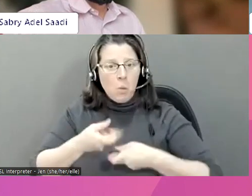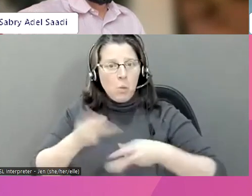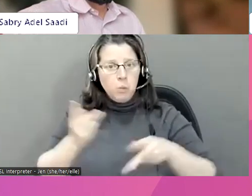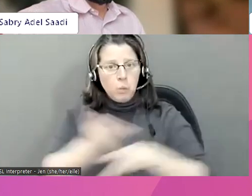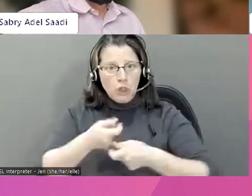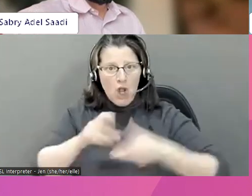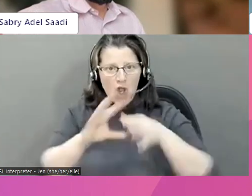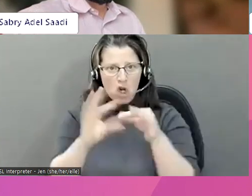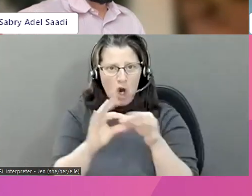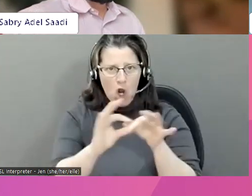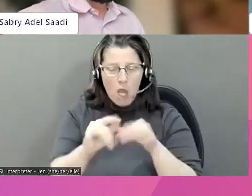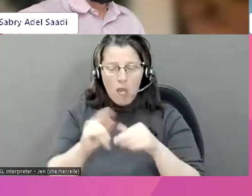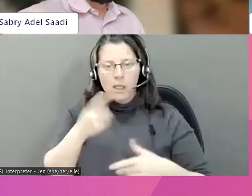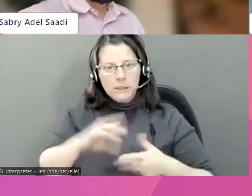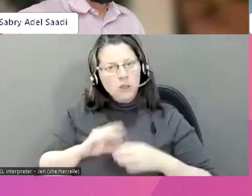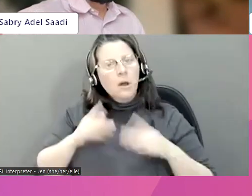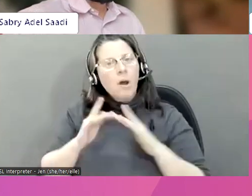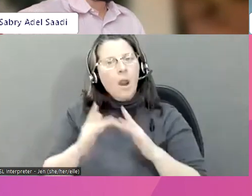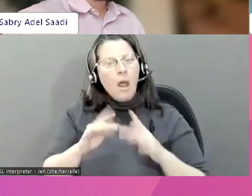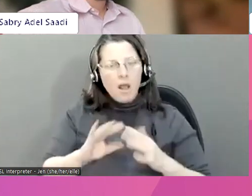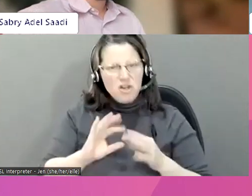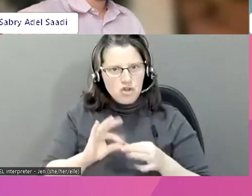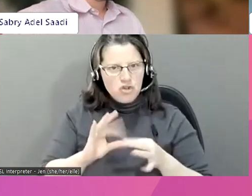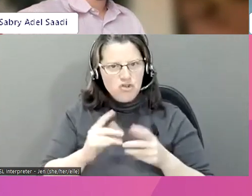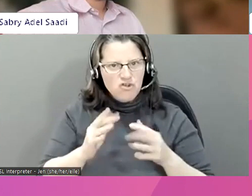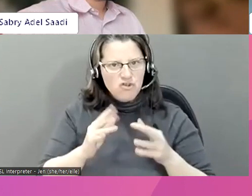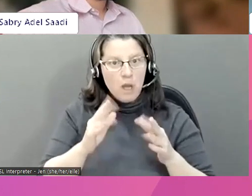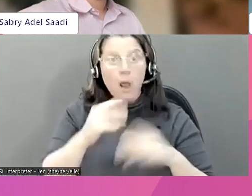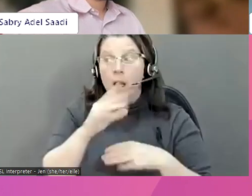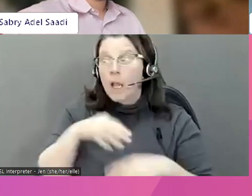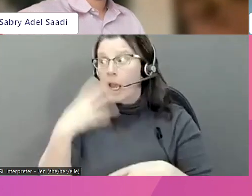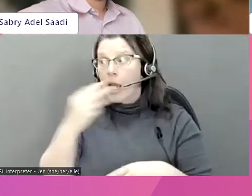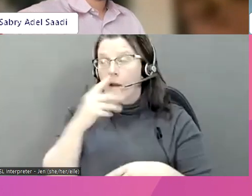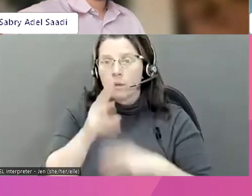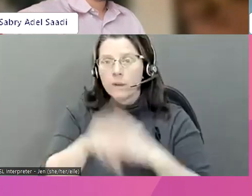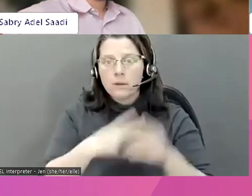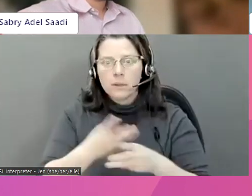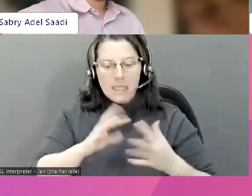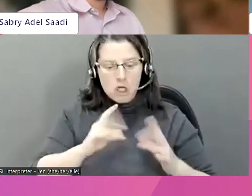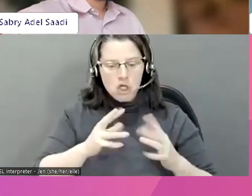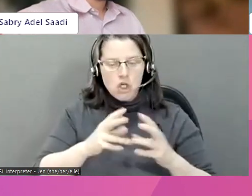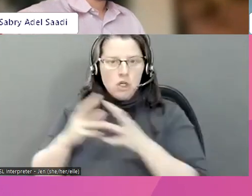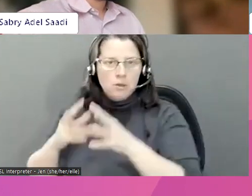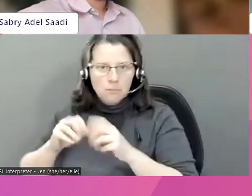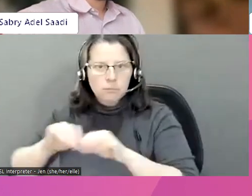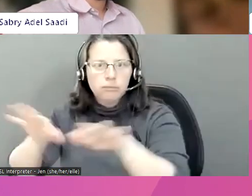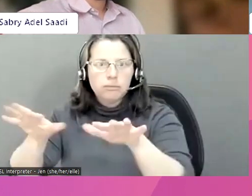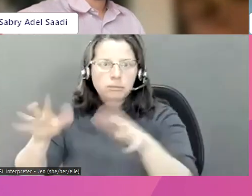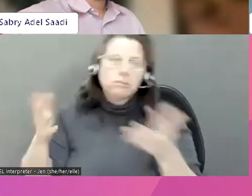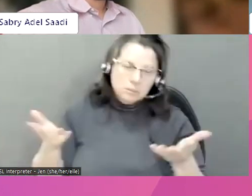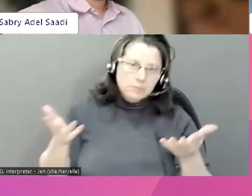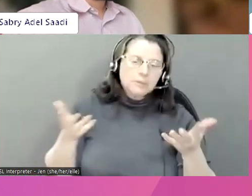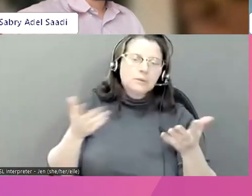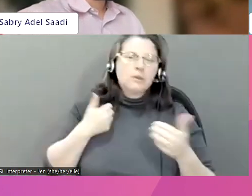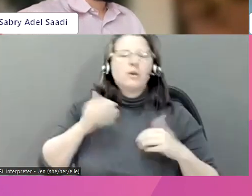Et cela va faciliter la violence tant en ligne qu'en ligne. Et donc, cela met l'accent encore plus sur l'importance de nos